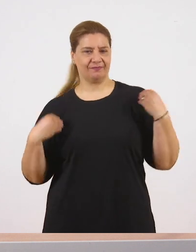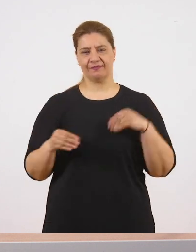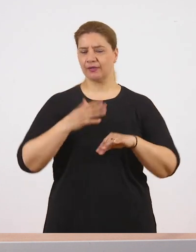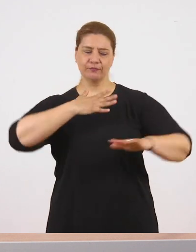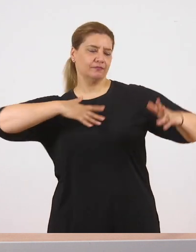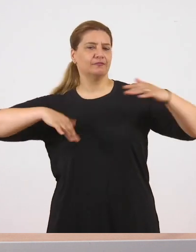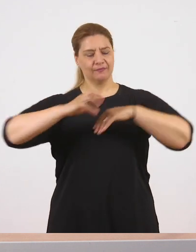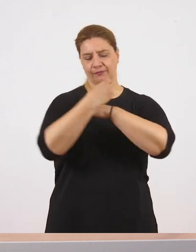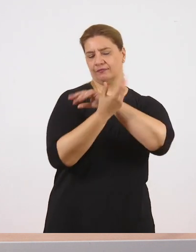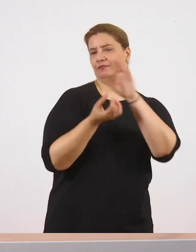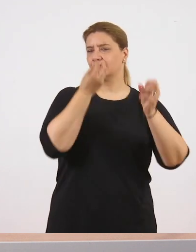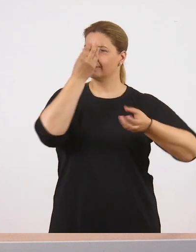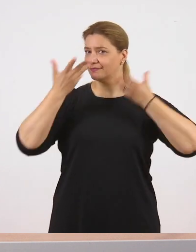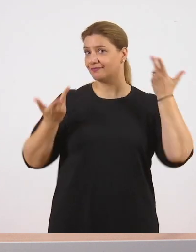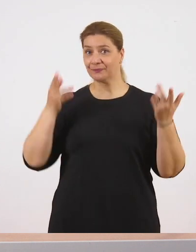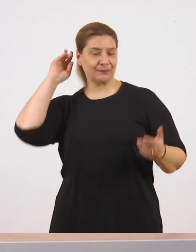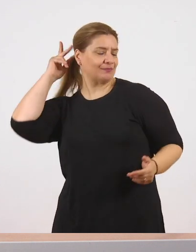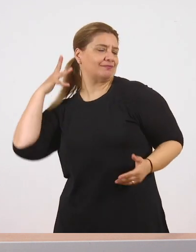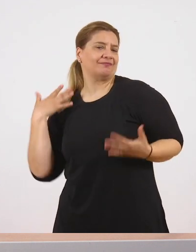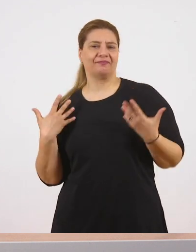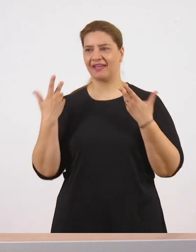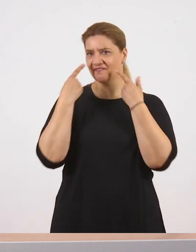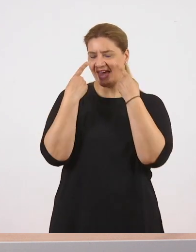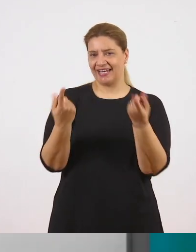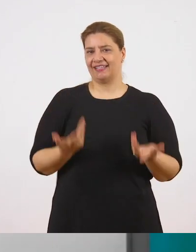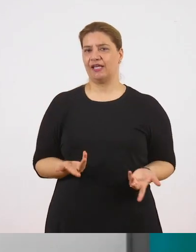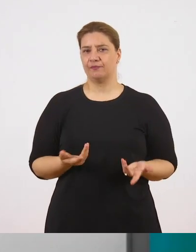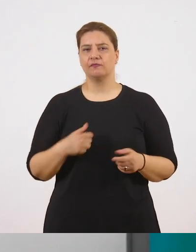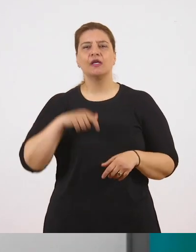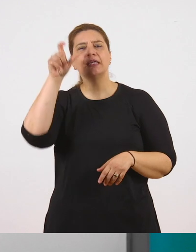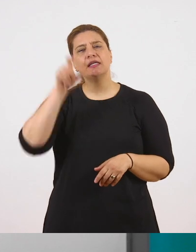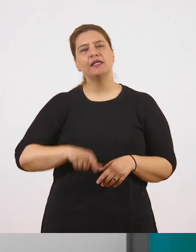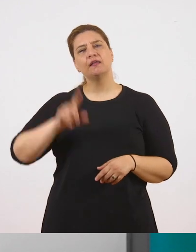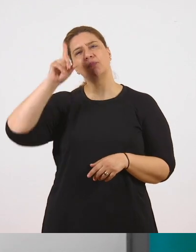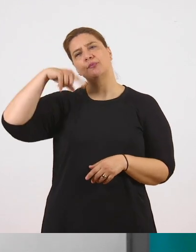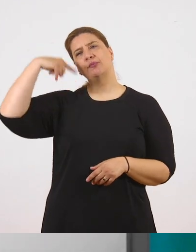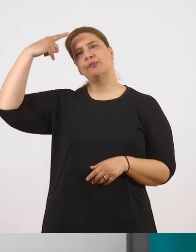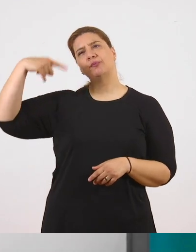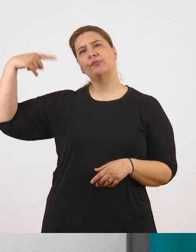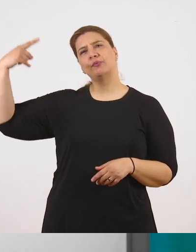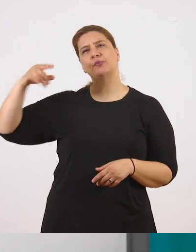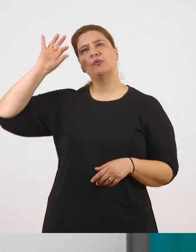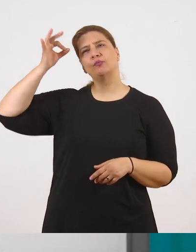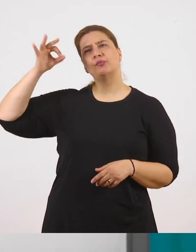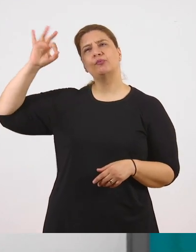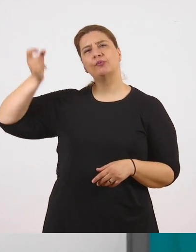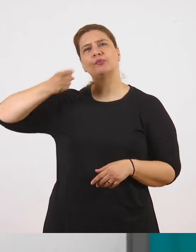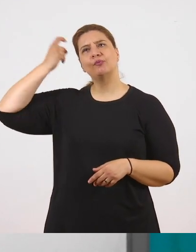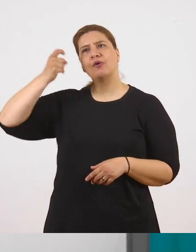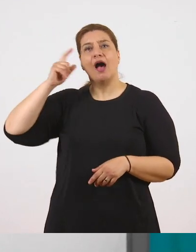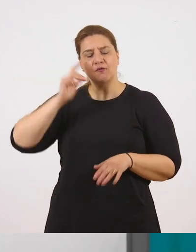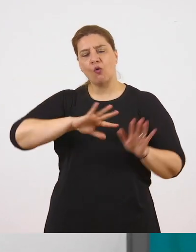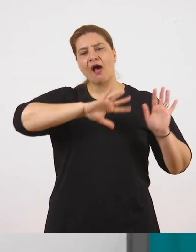μοσχοβολά. Ή μήπως δεν μπορούμε να καταλάβουμε ότι είναι στοχαστική και ονειροπόλα αφού περπατά στη θάλασσα και αγναντεύει τον